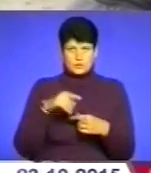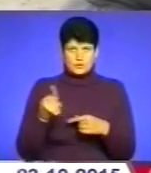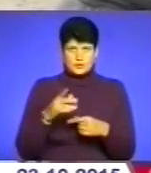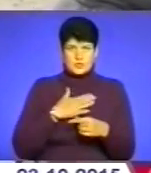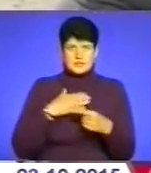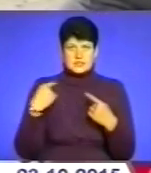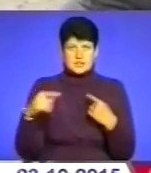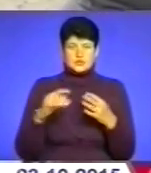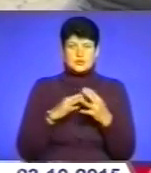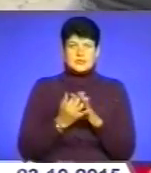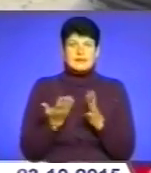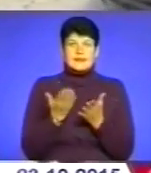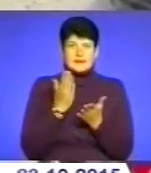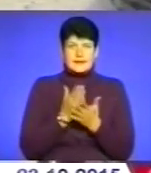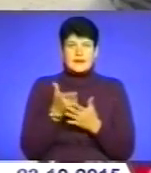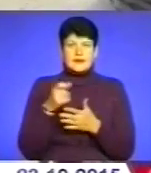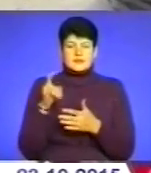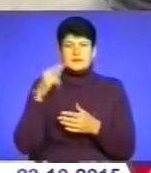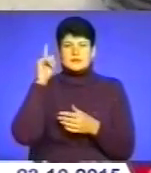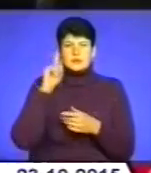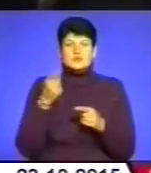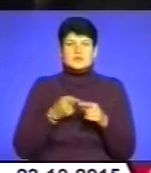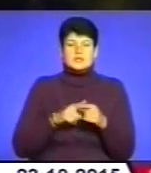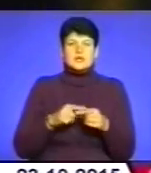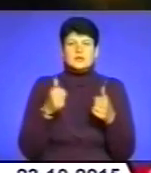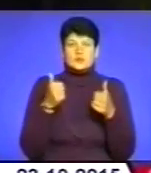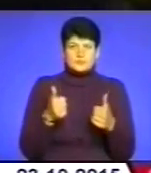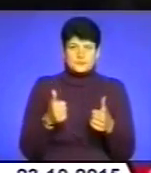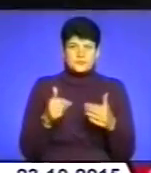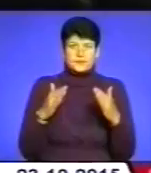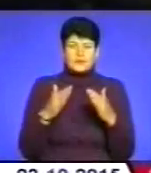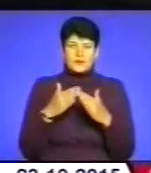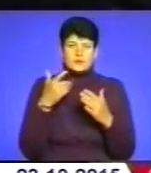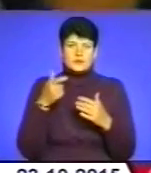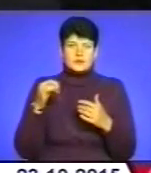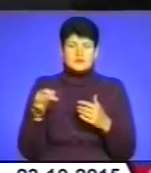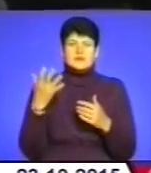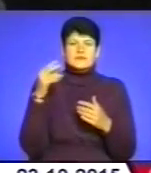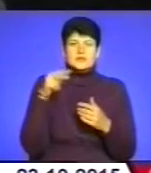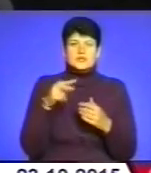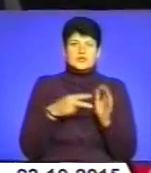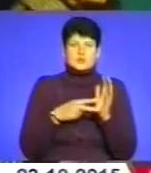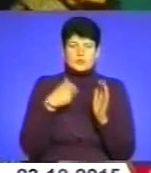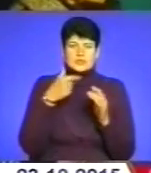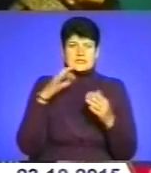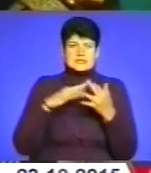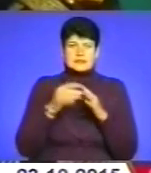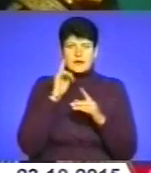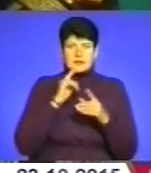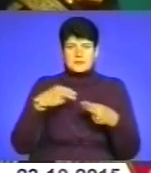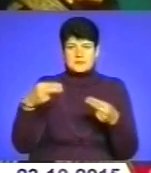з іншого села, де є газ, і я знаю, як це добре, коли є газ вдома. Ще у 2006 році сільська рада підписала договір на